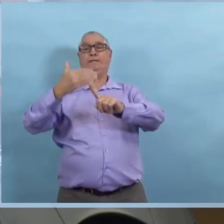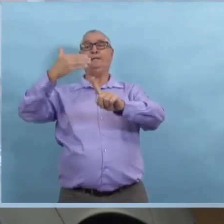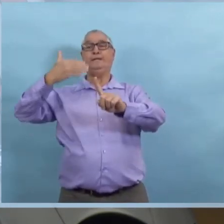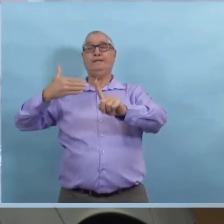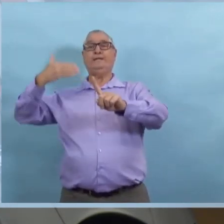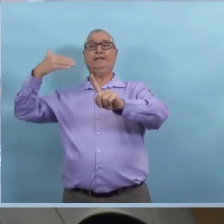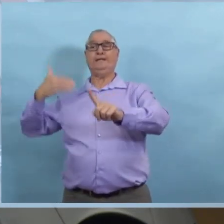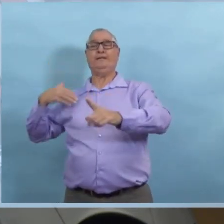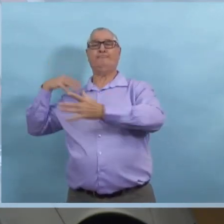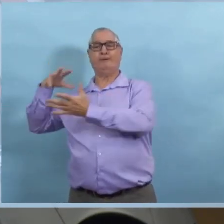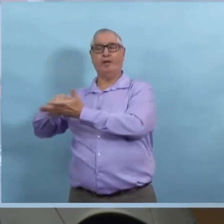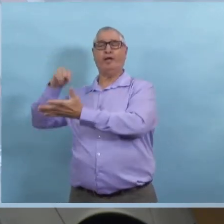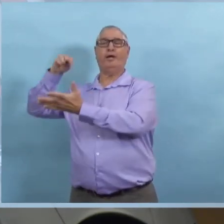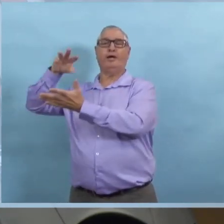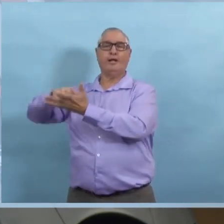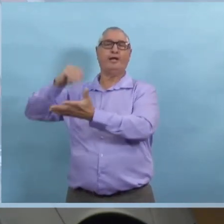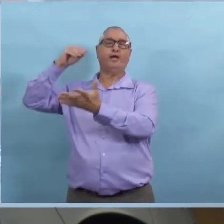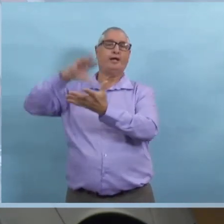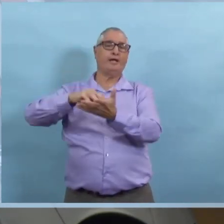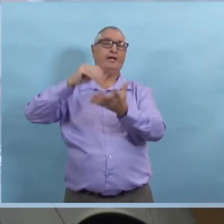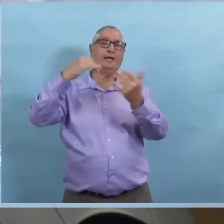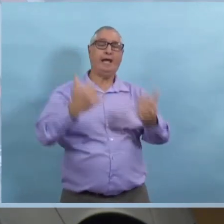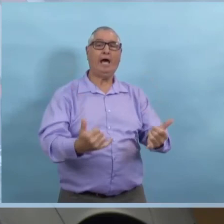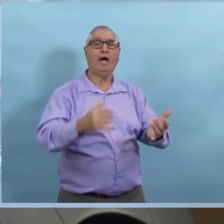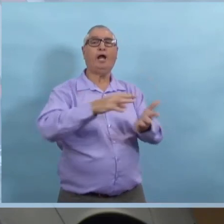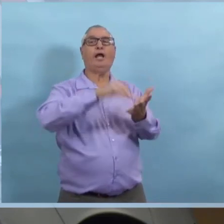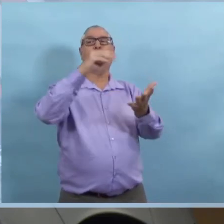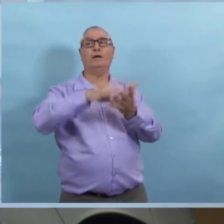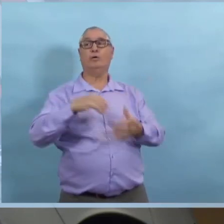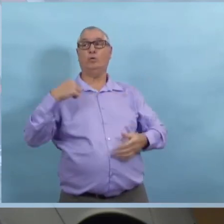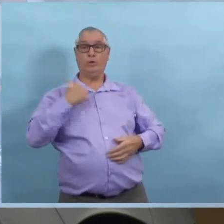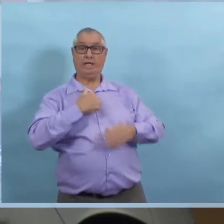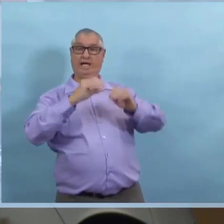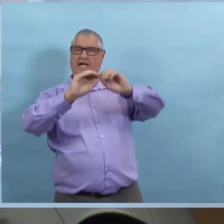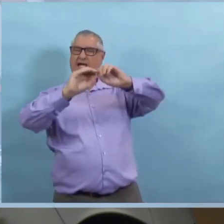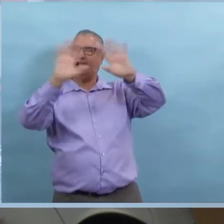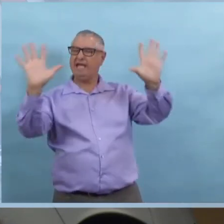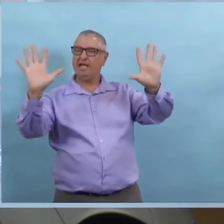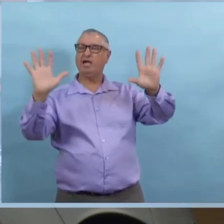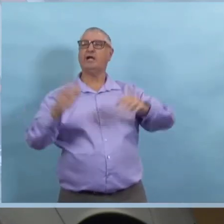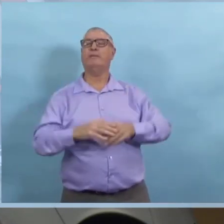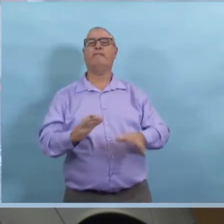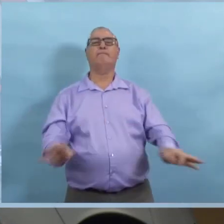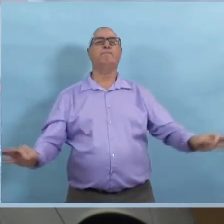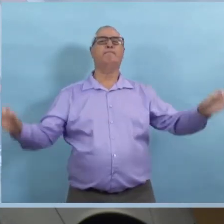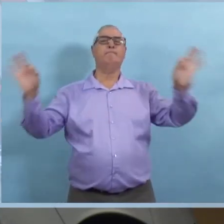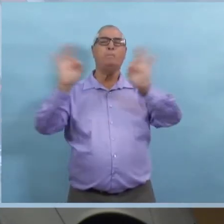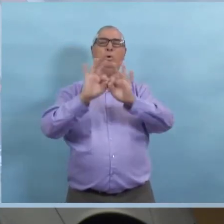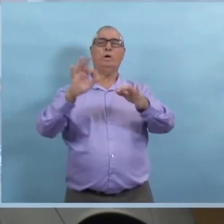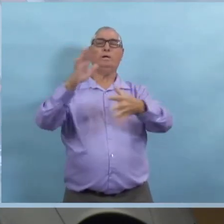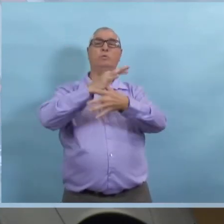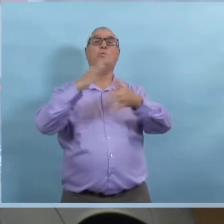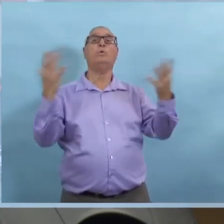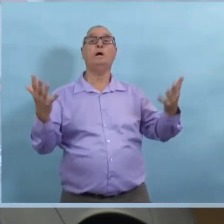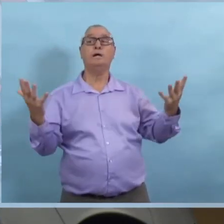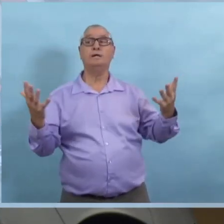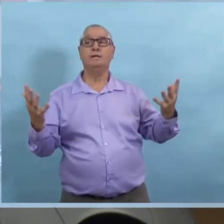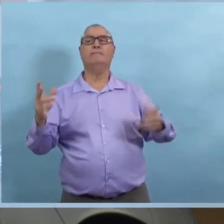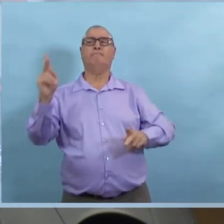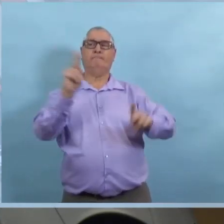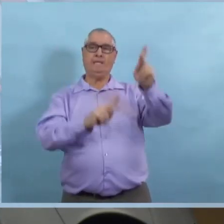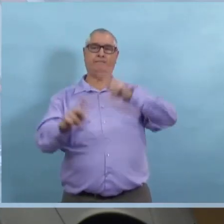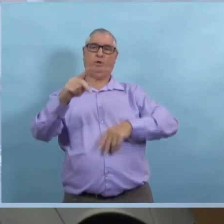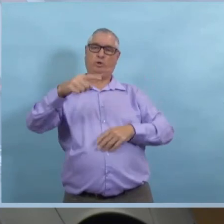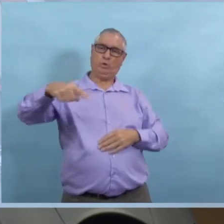Il y des choses qu'on savait il y a trois mois mais qu ne savait pas en février. Nous essayons d'être très clairs. On met vraiment l'accent sur la santé et la sécurité des Manitobains.